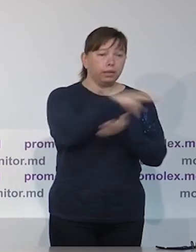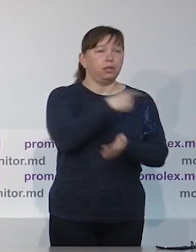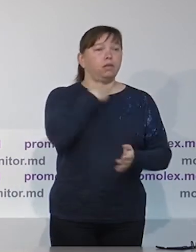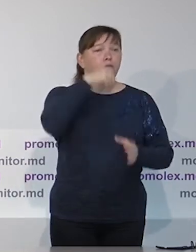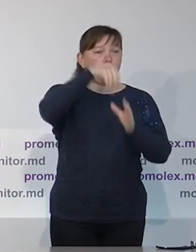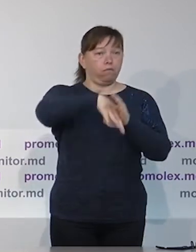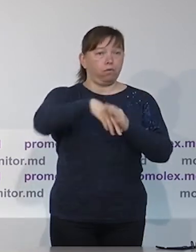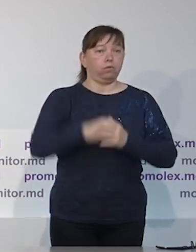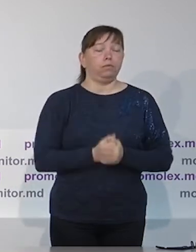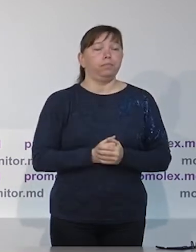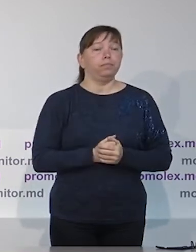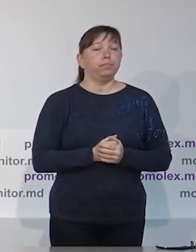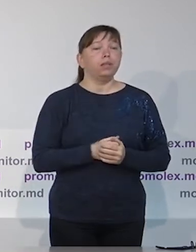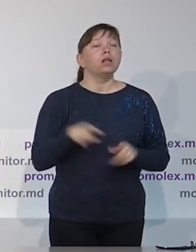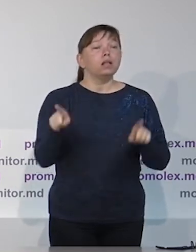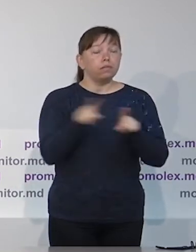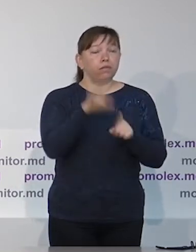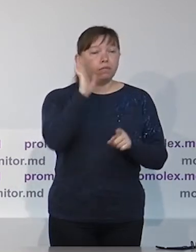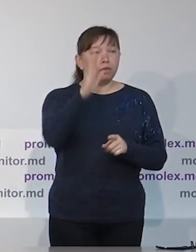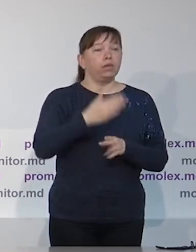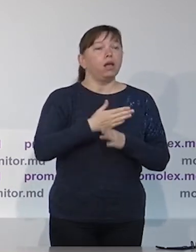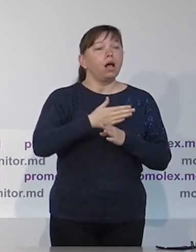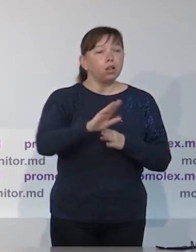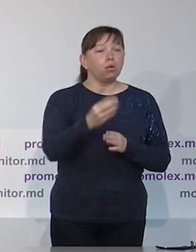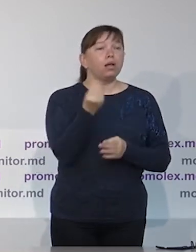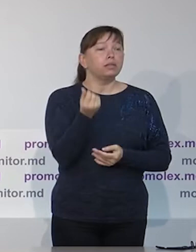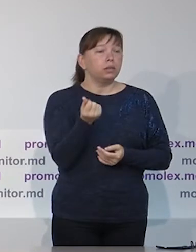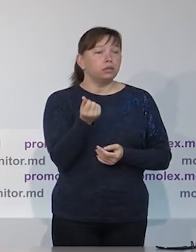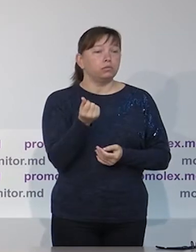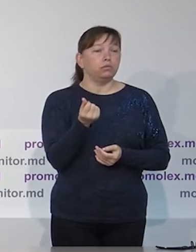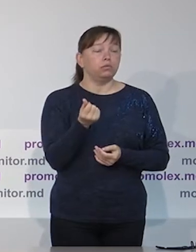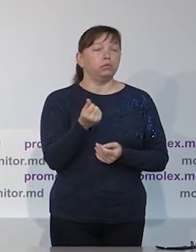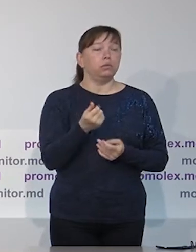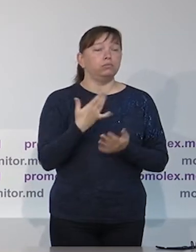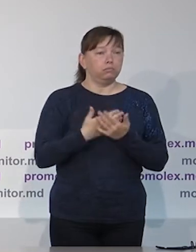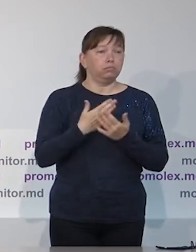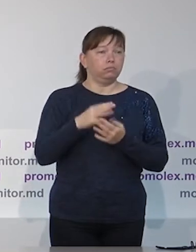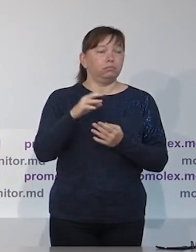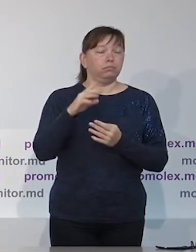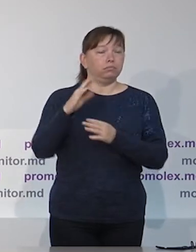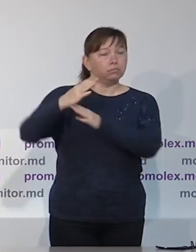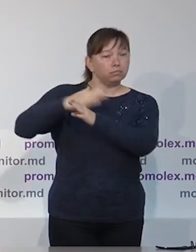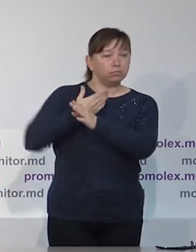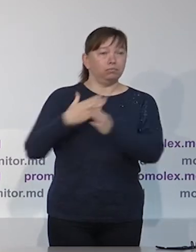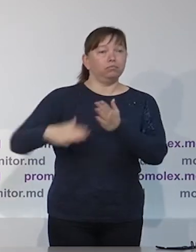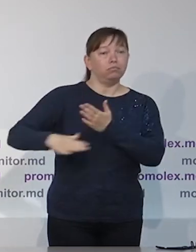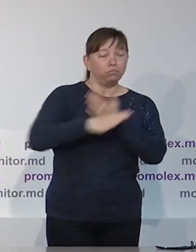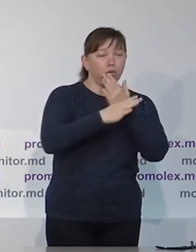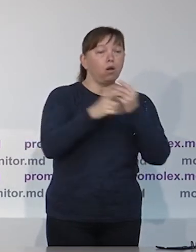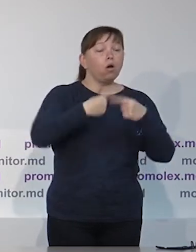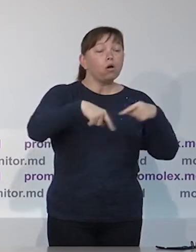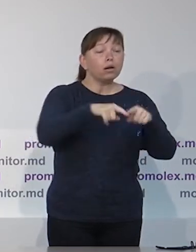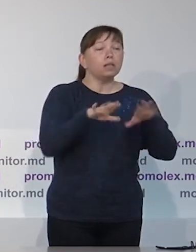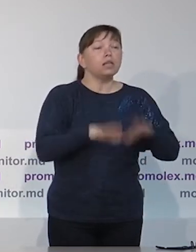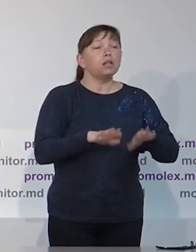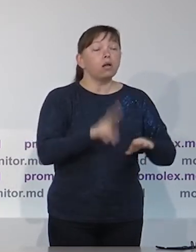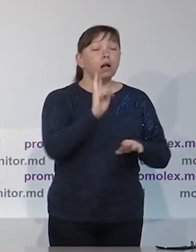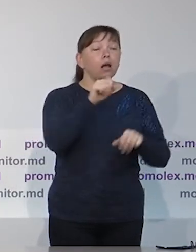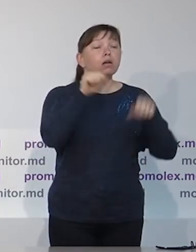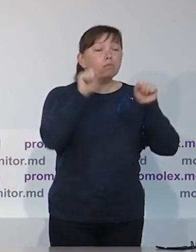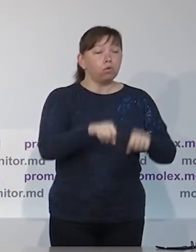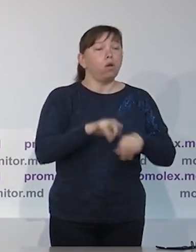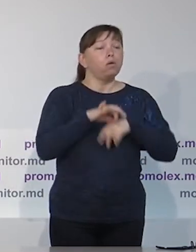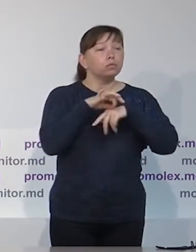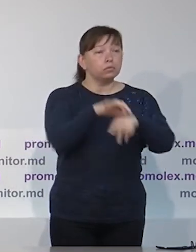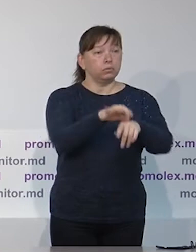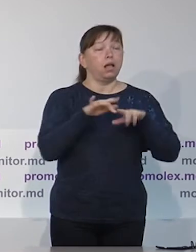произведем два видеоролика с целью информации, но в первую очередь